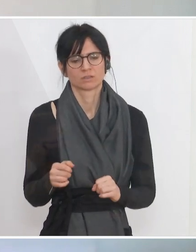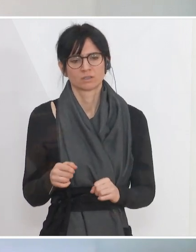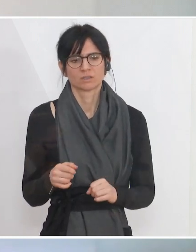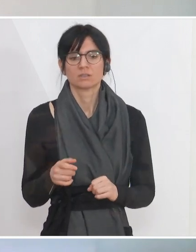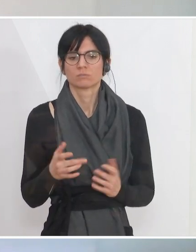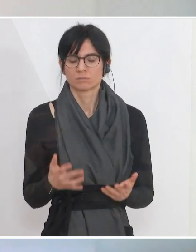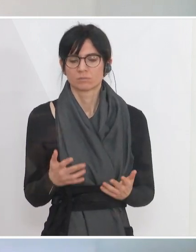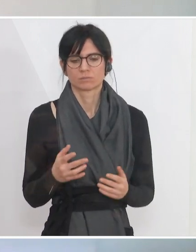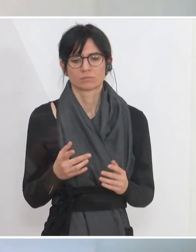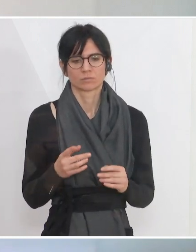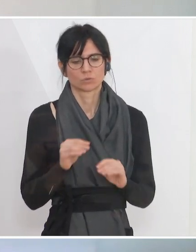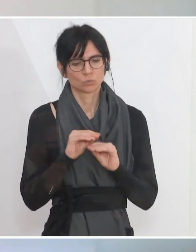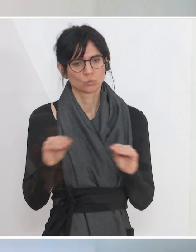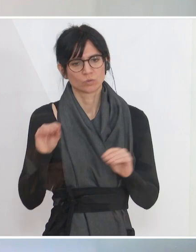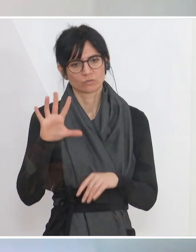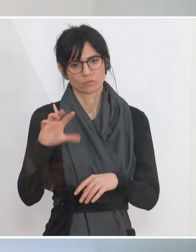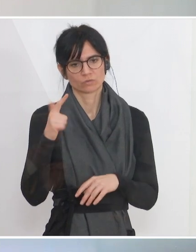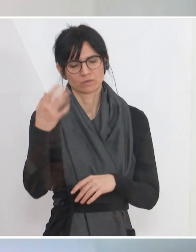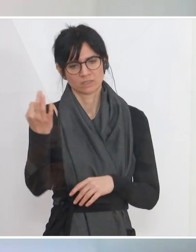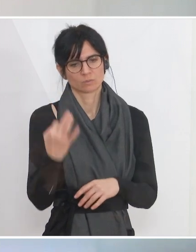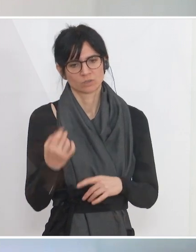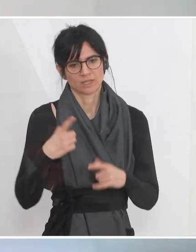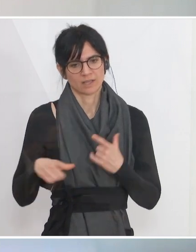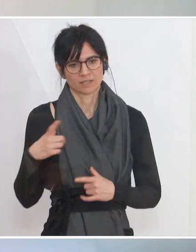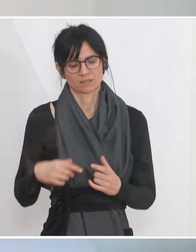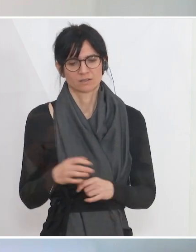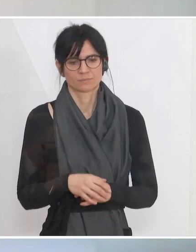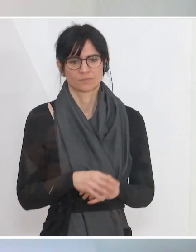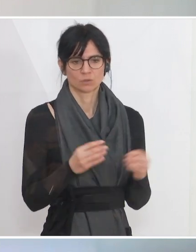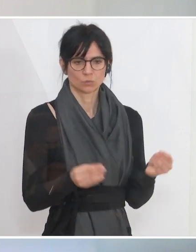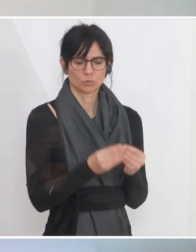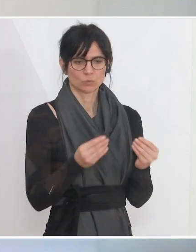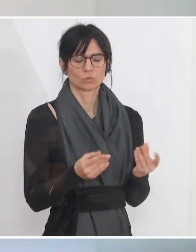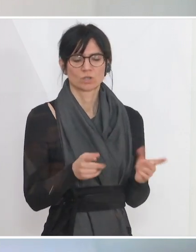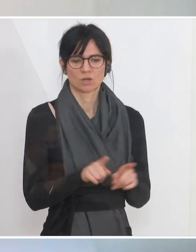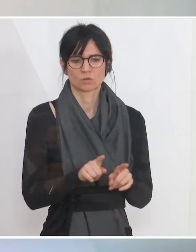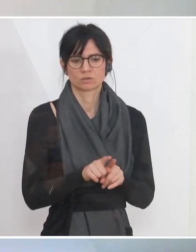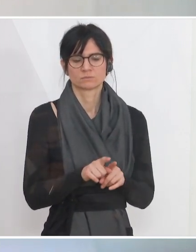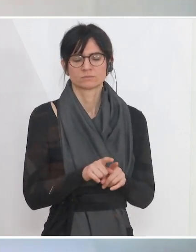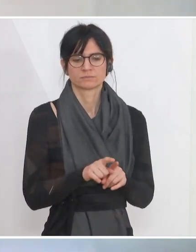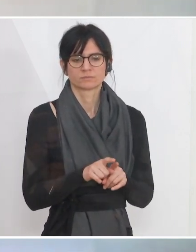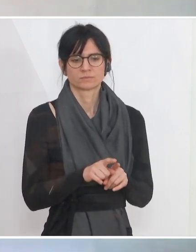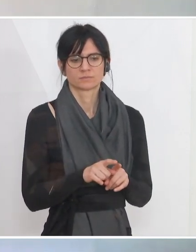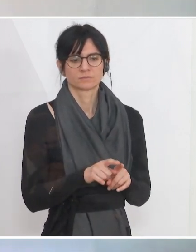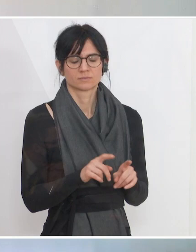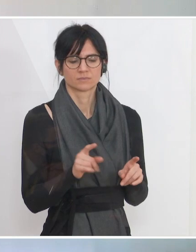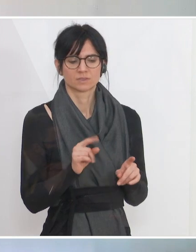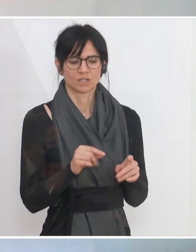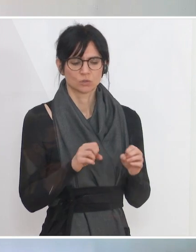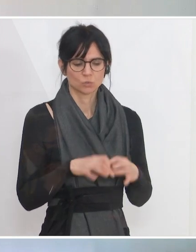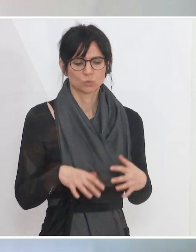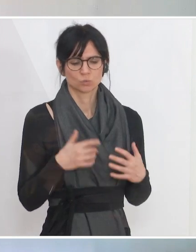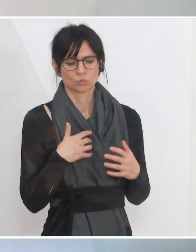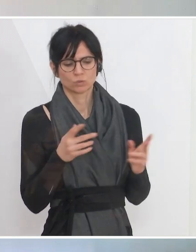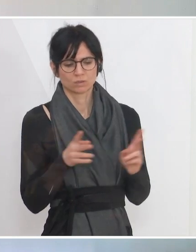definitiv nur 25 Prozent. Die Ursache ist sicherlich auch eine kleinteilige Struktur,